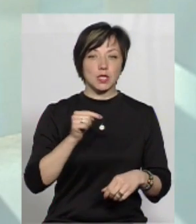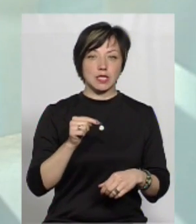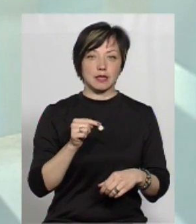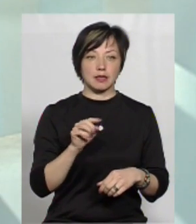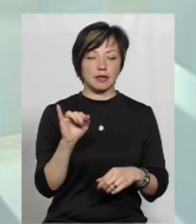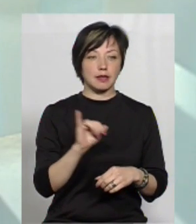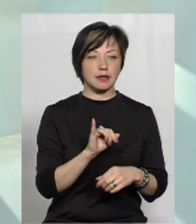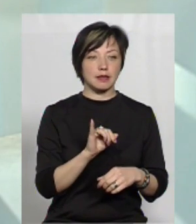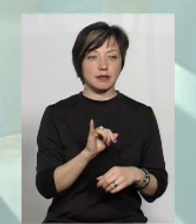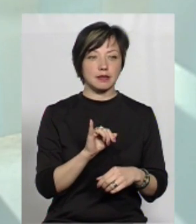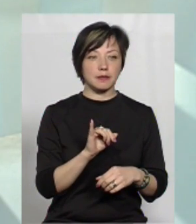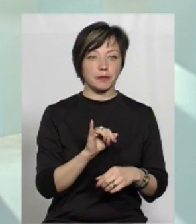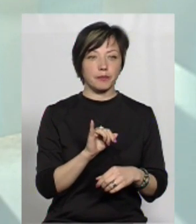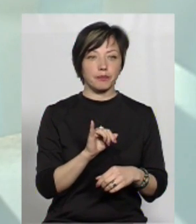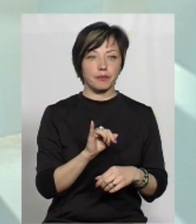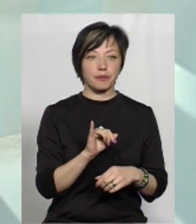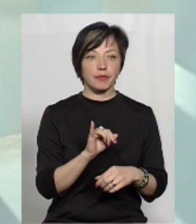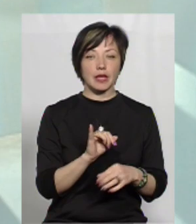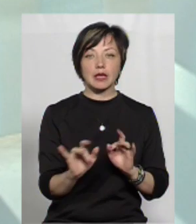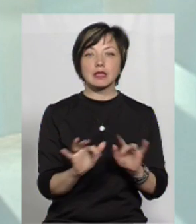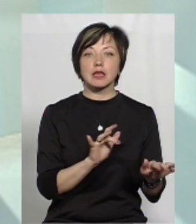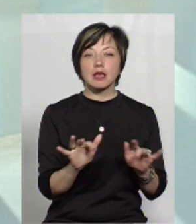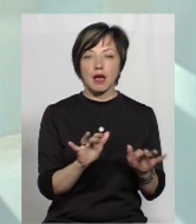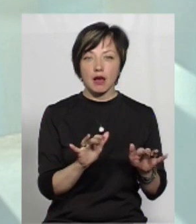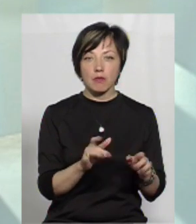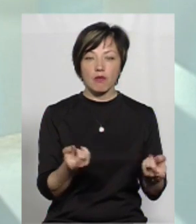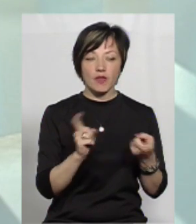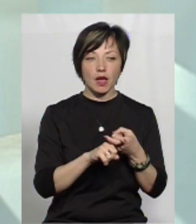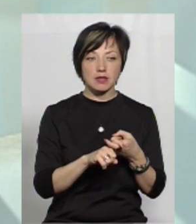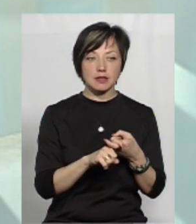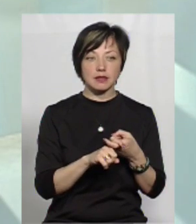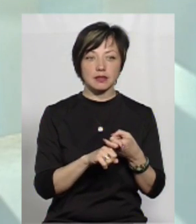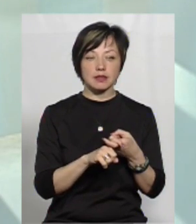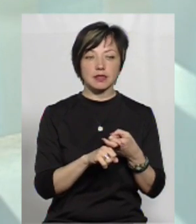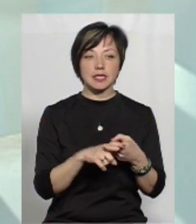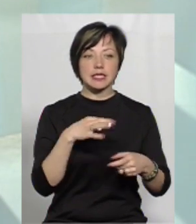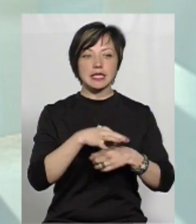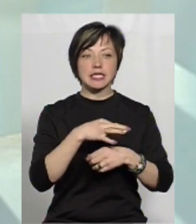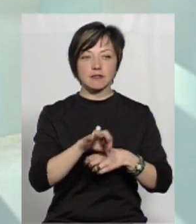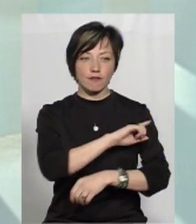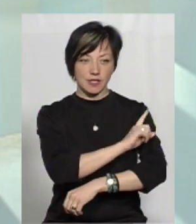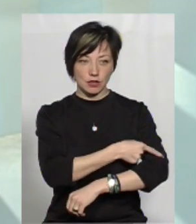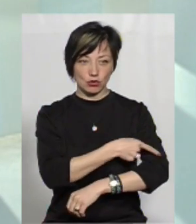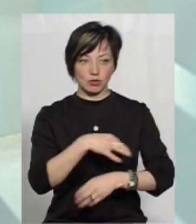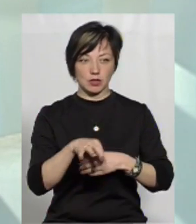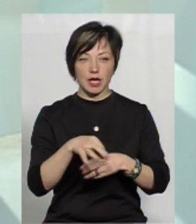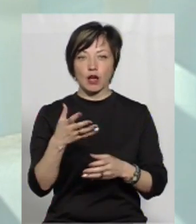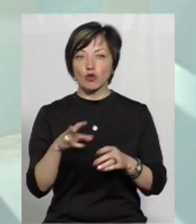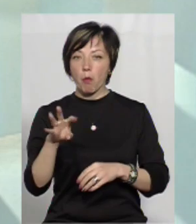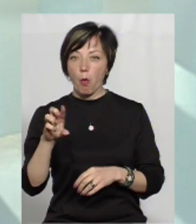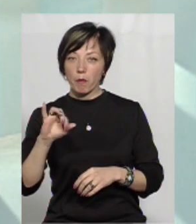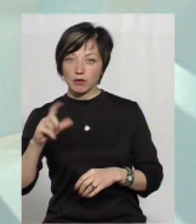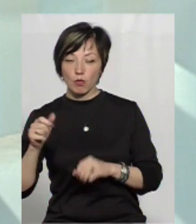дія, і вона пов'язана з насильством, фізичним насильством. Якщо